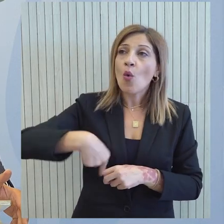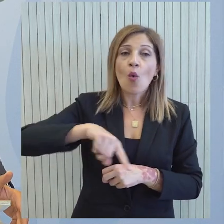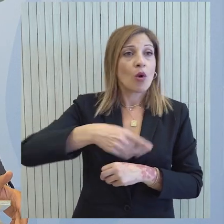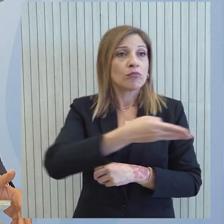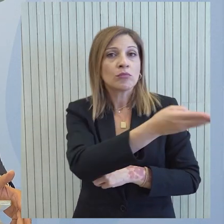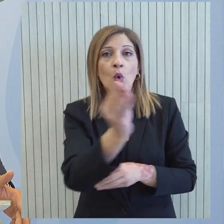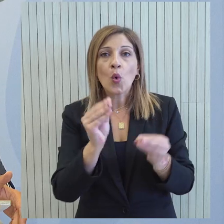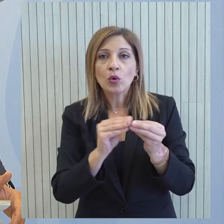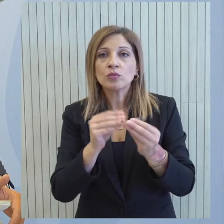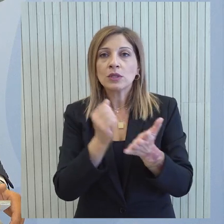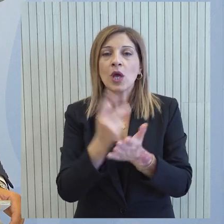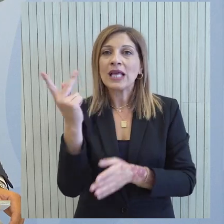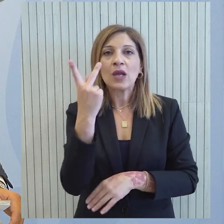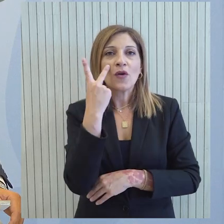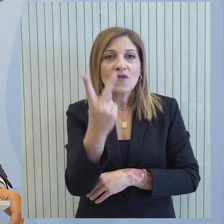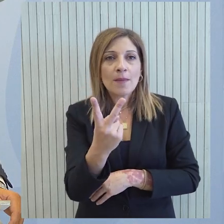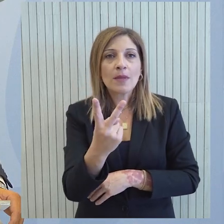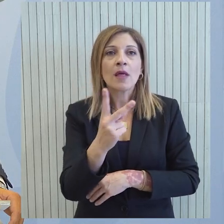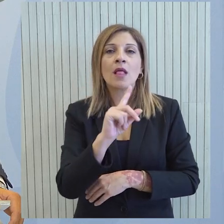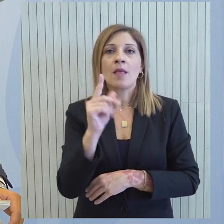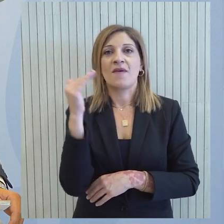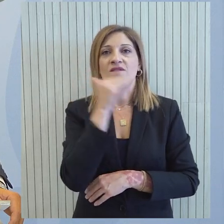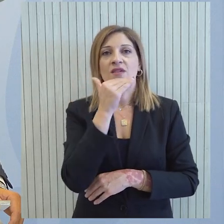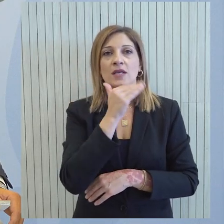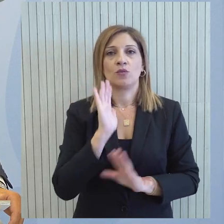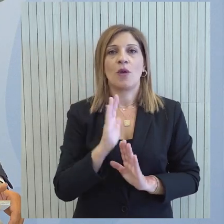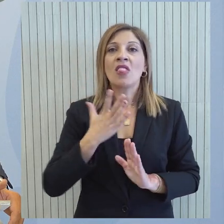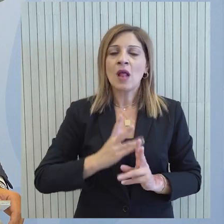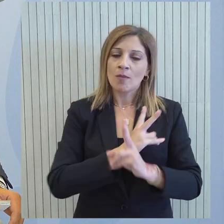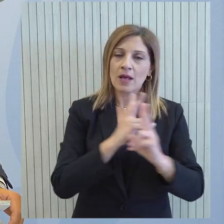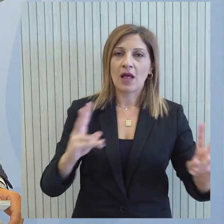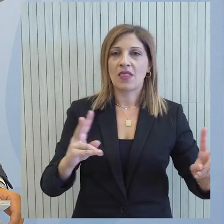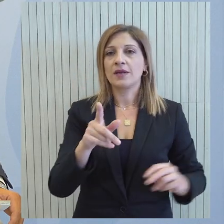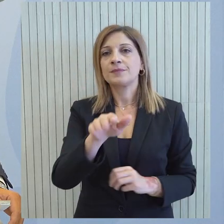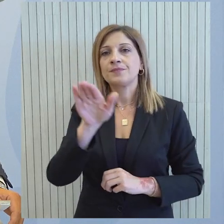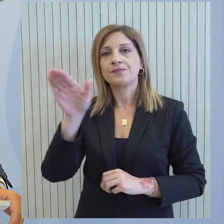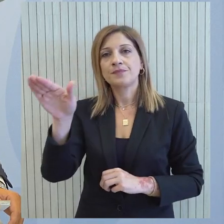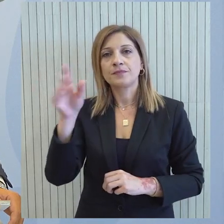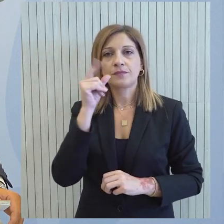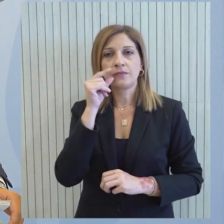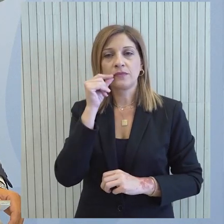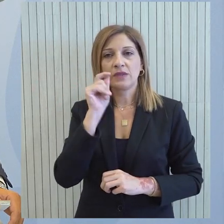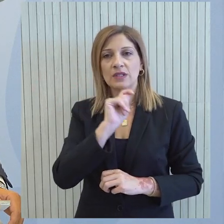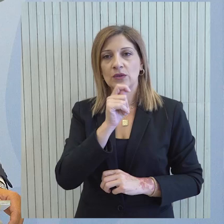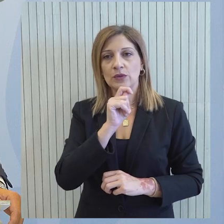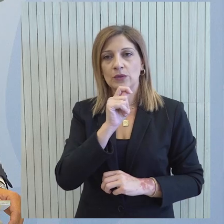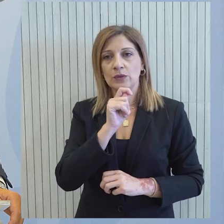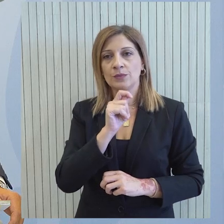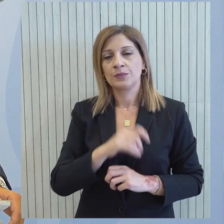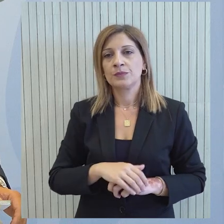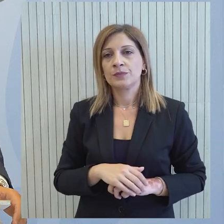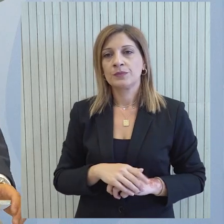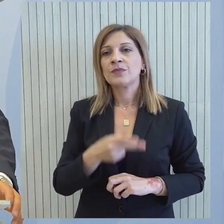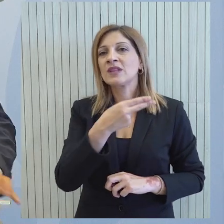όλων εσάς αλλά και της κοινωνίας που μας παρακολουθεί ότι δεν πρέπει να υπάρχουν κρίζες ζώνης ή ασαφίες Κύριε Πρόσωπες, μας συγκεκριμένω ότι θα πρέπει να